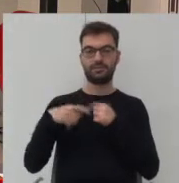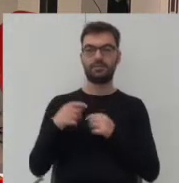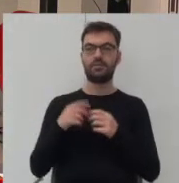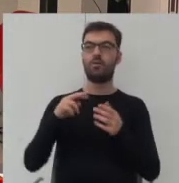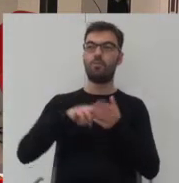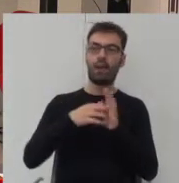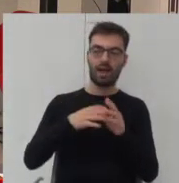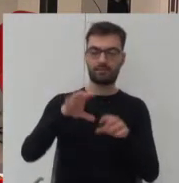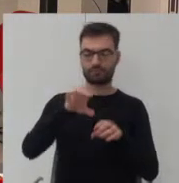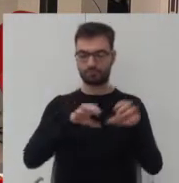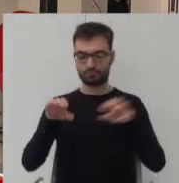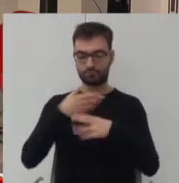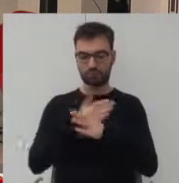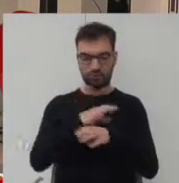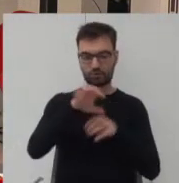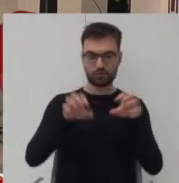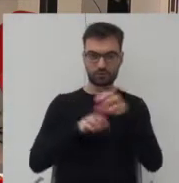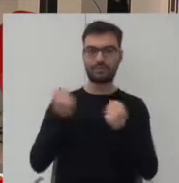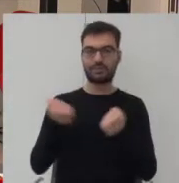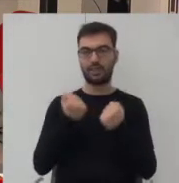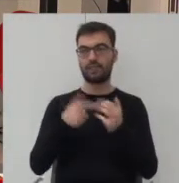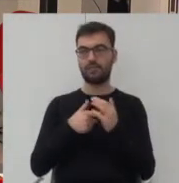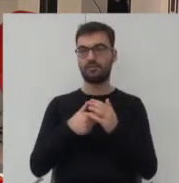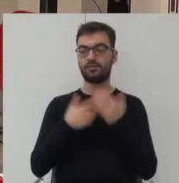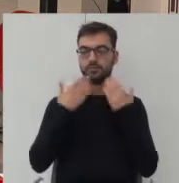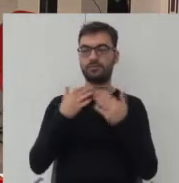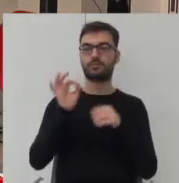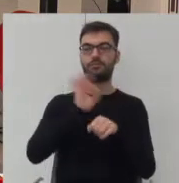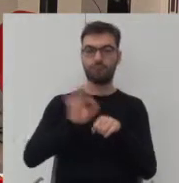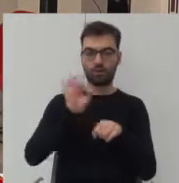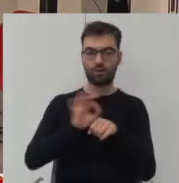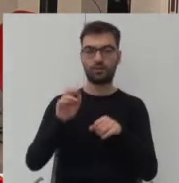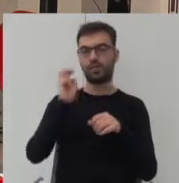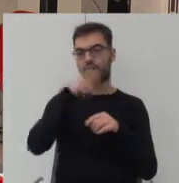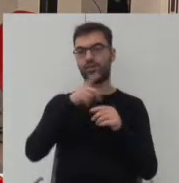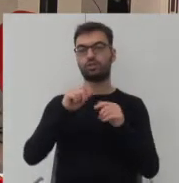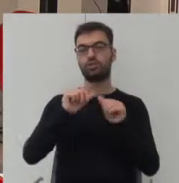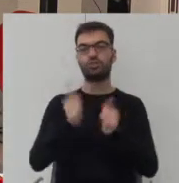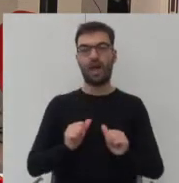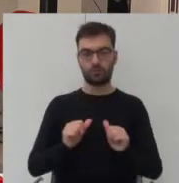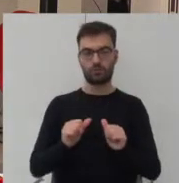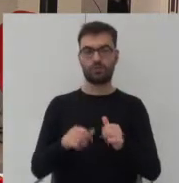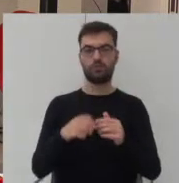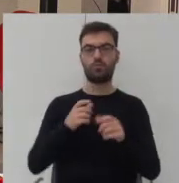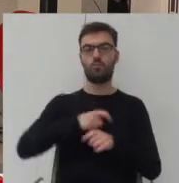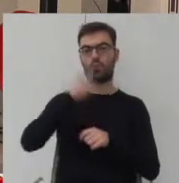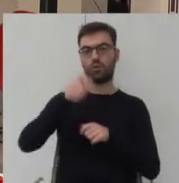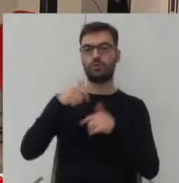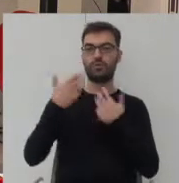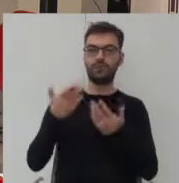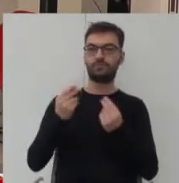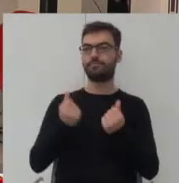i w ten sposób starali się poprzez projekt i interesujące kształty budynków nadać